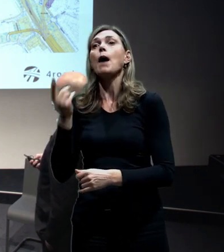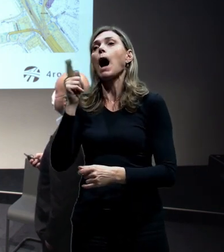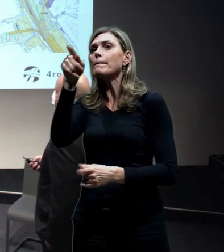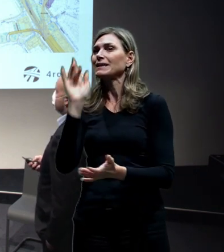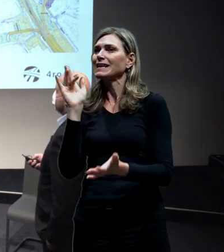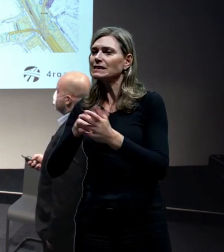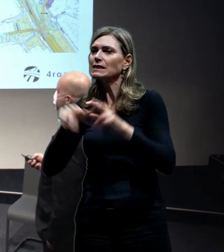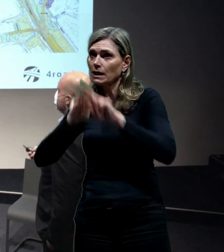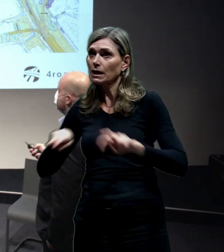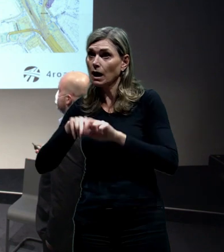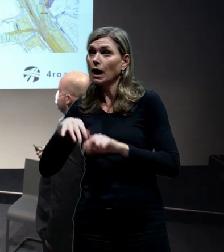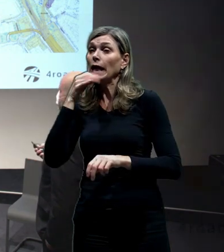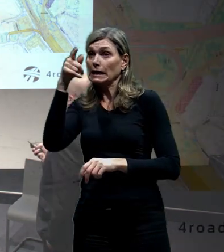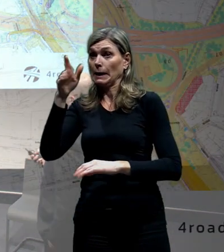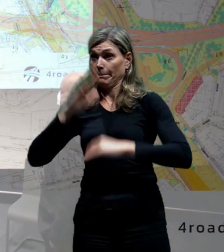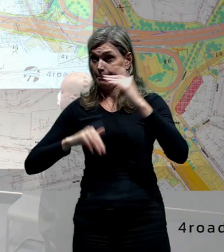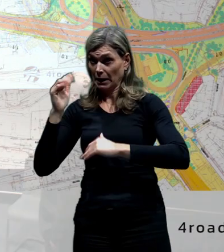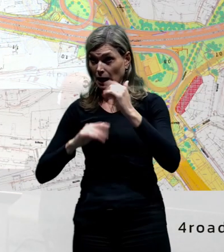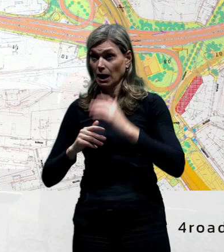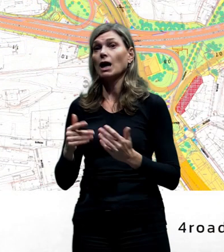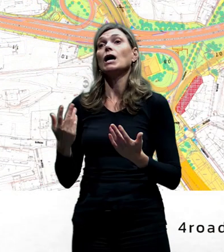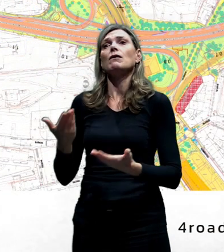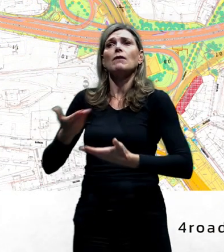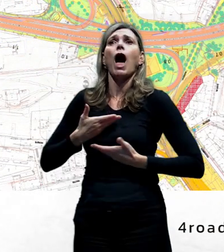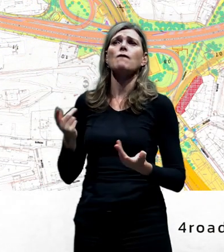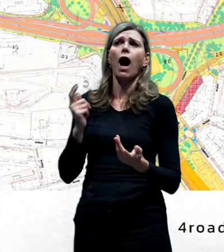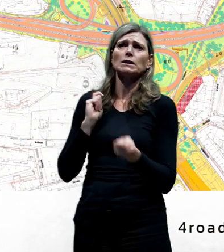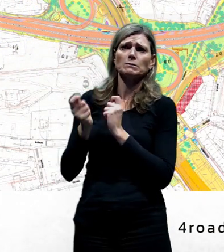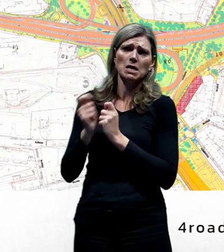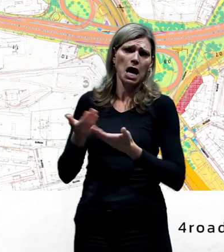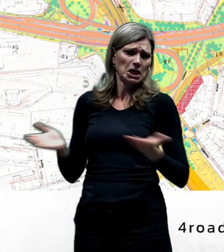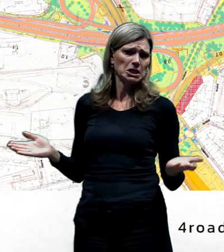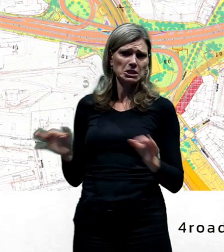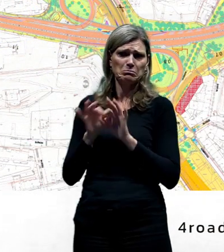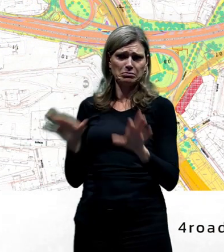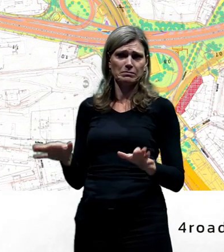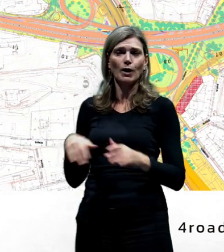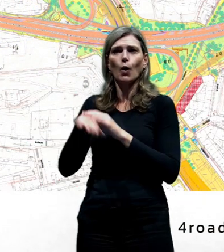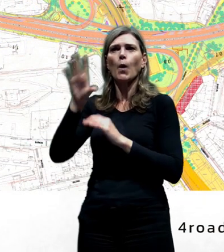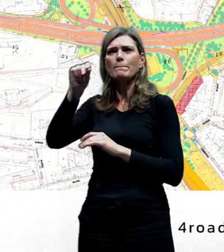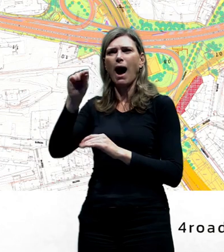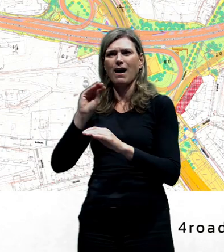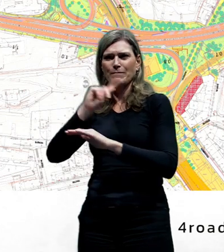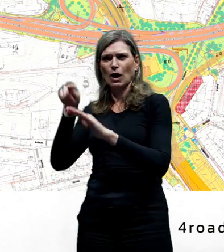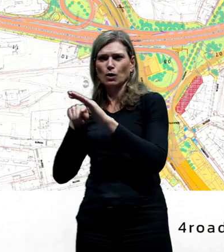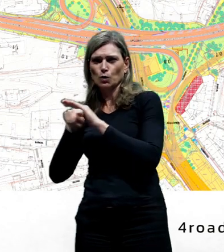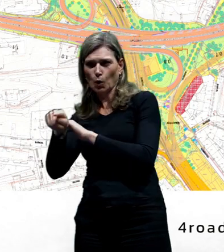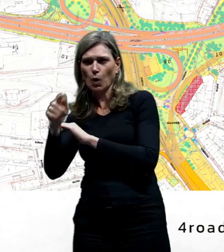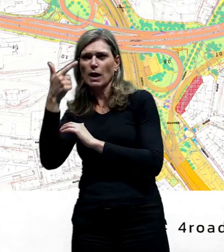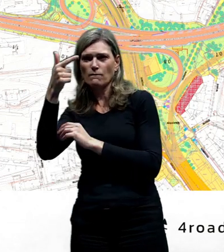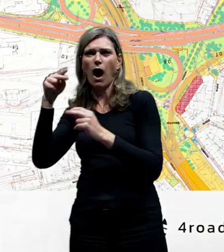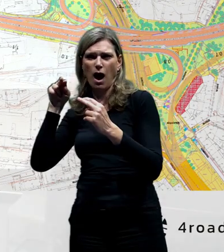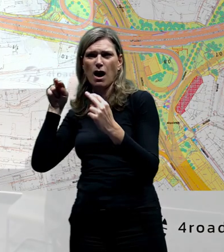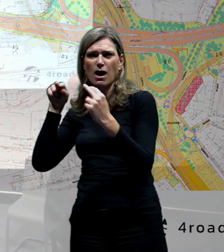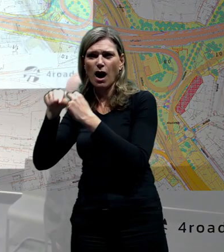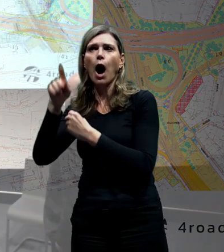v podstatě tato varianta nepřenesla tu dopravu tak, jak je. Jsou to holešovičky zatuhnulované dvěma plus dvěma pruhy. Problem této